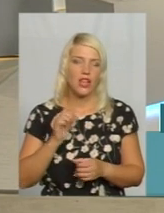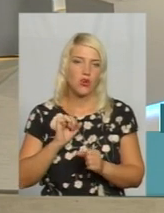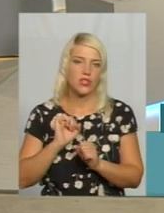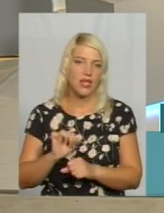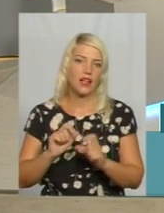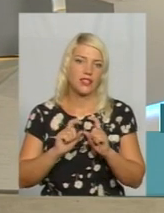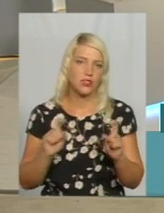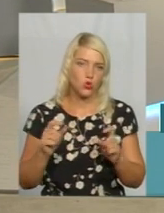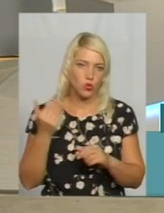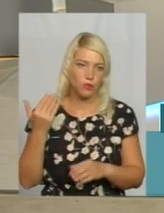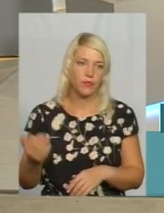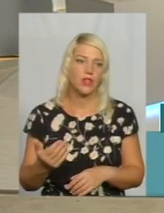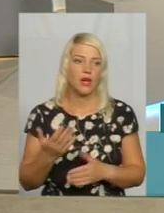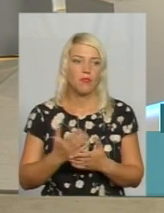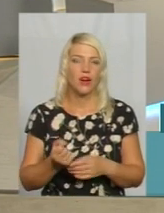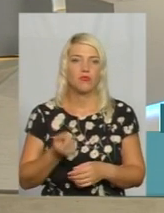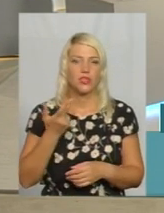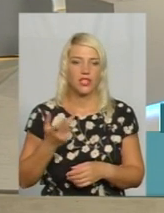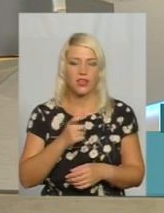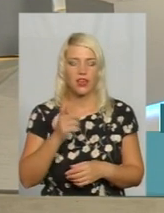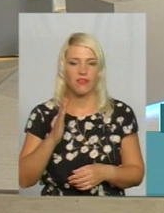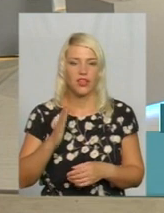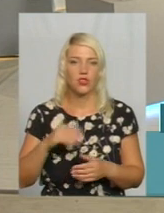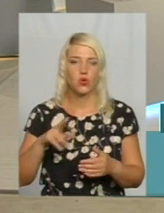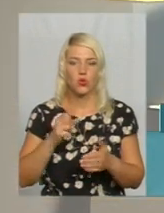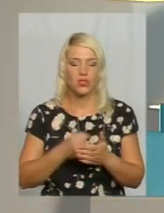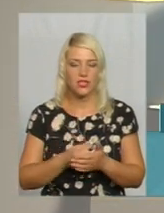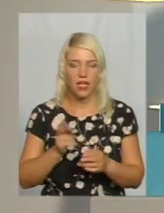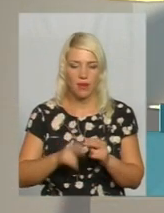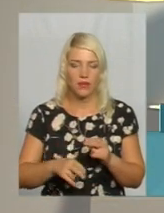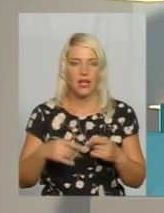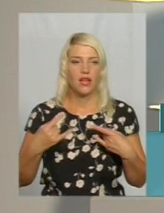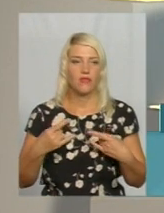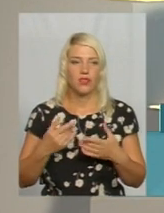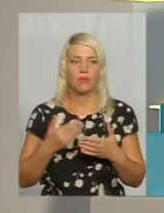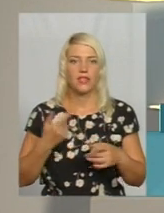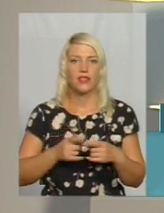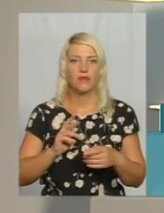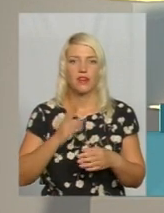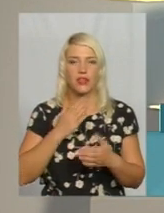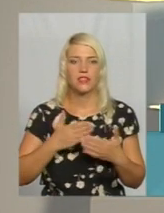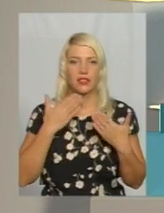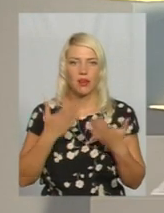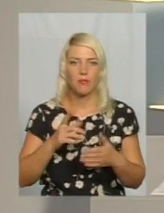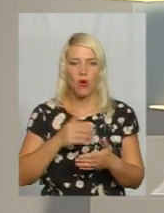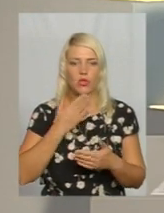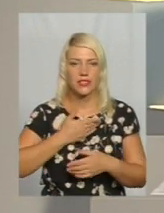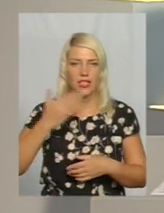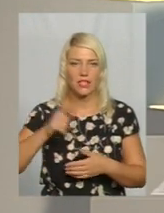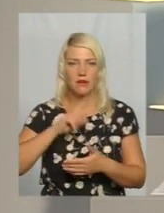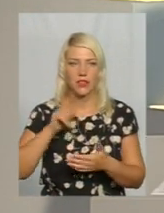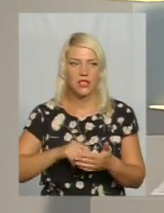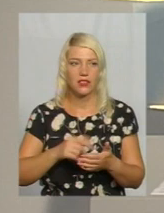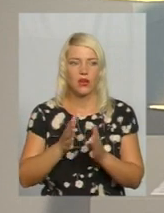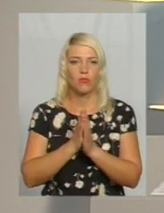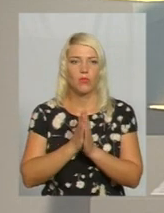тоді ми ще маємо декілька хвилин до кінця ефіру. І перед тим, як я задам останнє питання, дуже попрошу режисерів ще раз